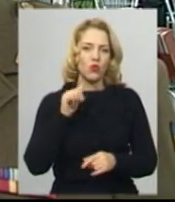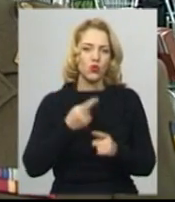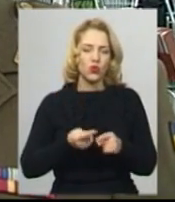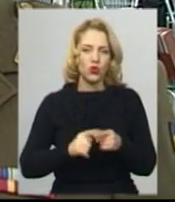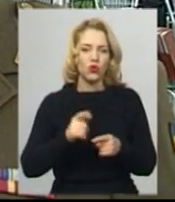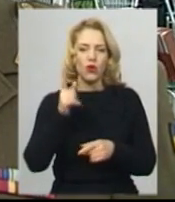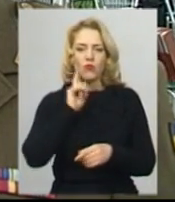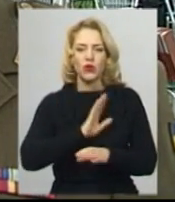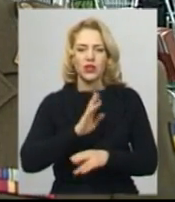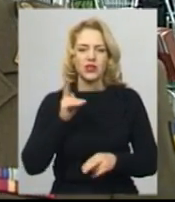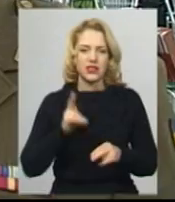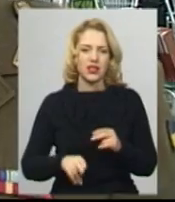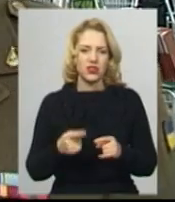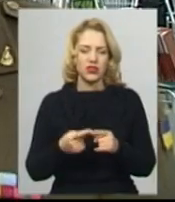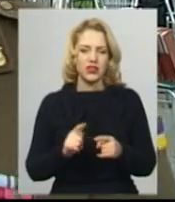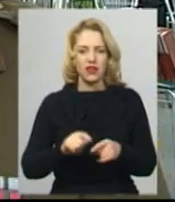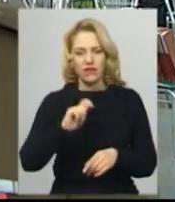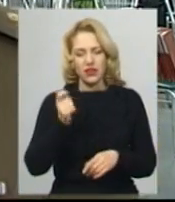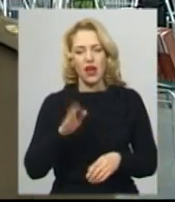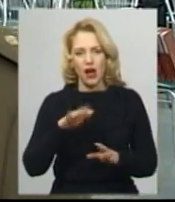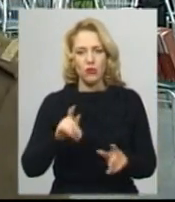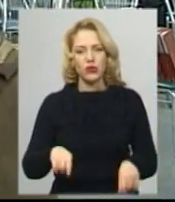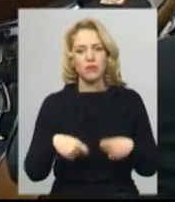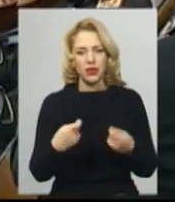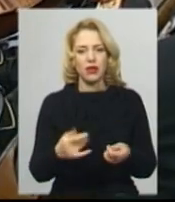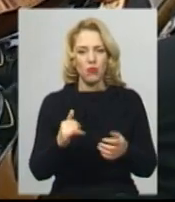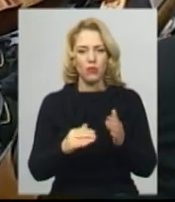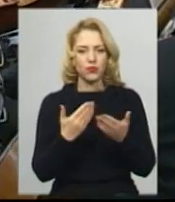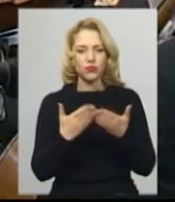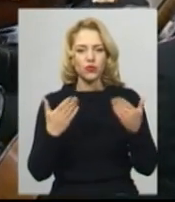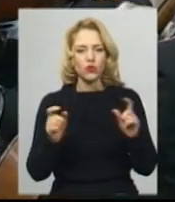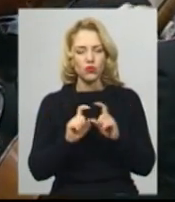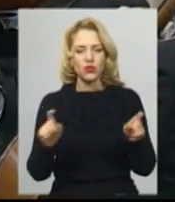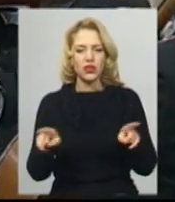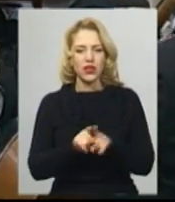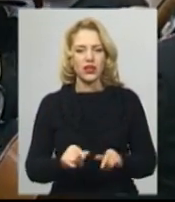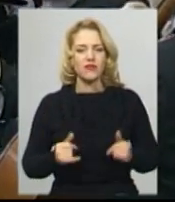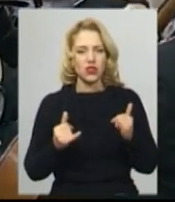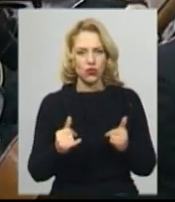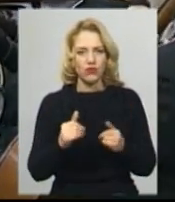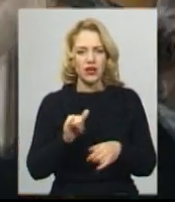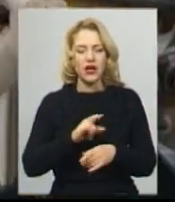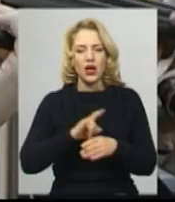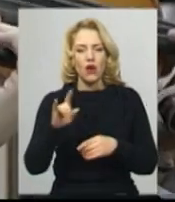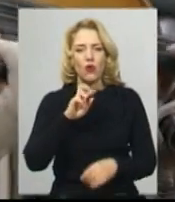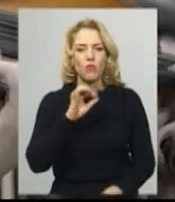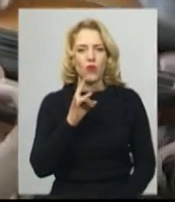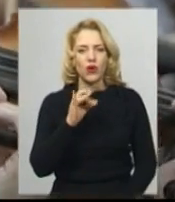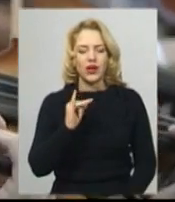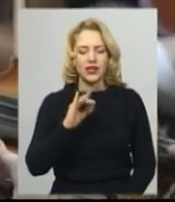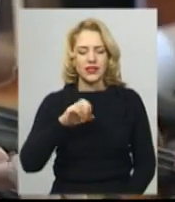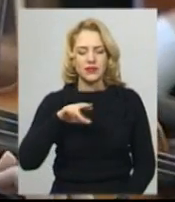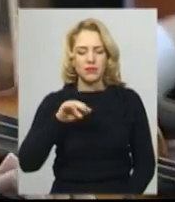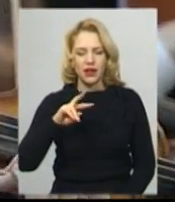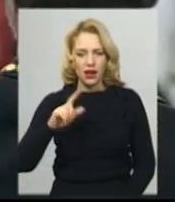поки не закінчиться ця війна. А потім ми передамо його в музей. Таке вшанування в Бориспілі проводять п'ятий рік поспіль. Кажуть, оркестр, який